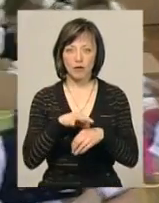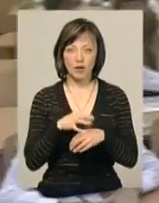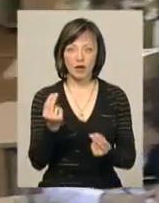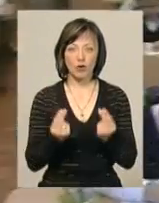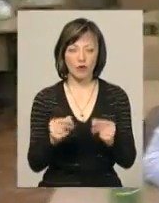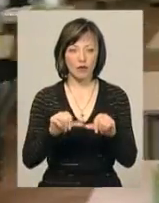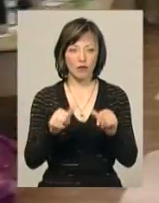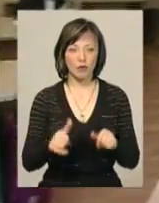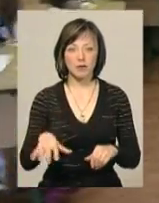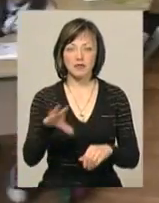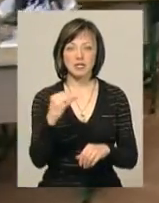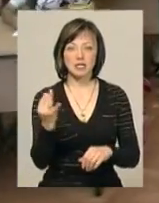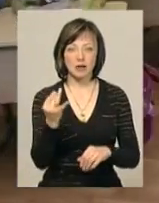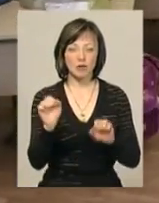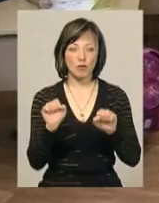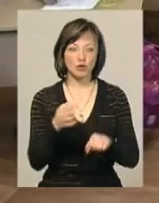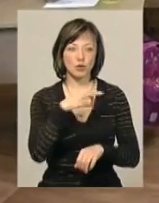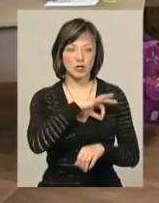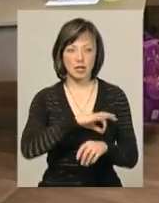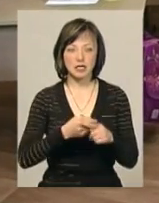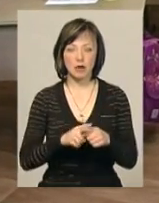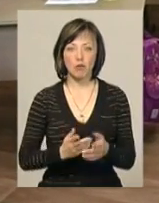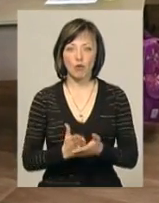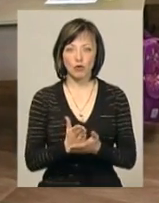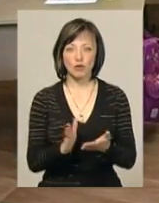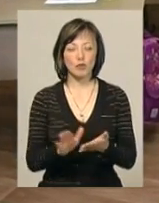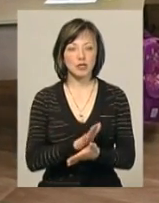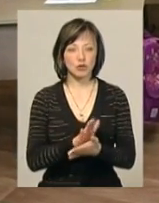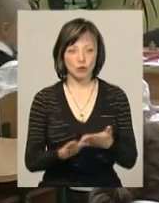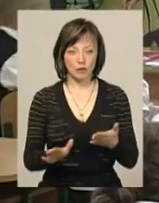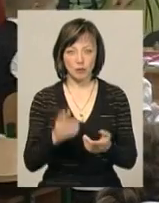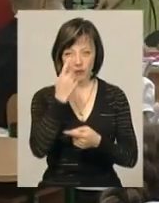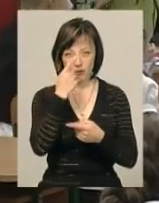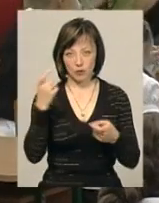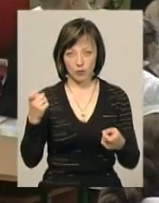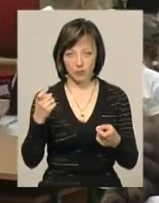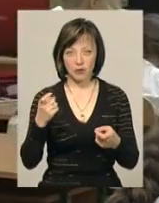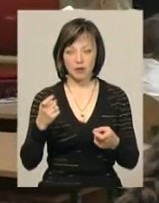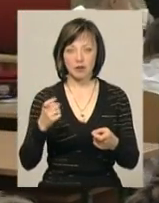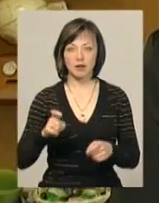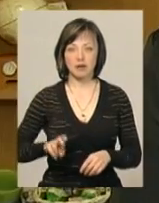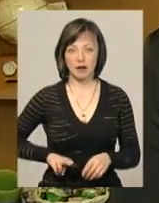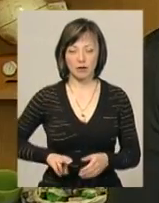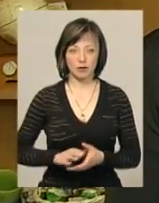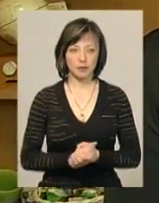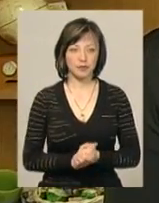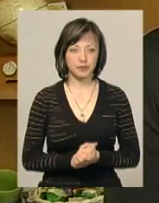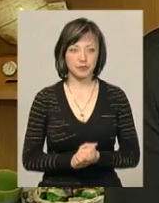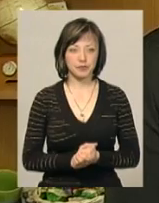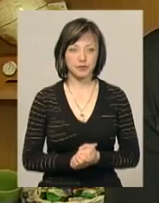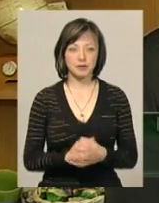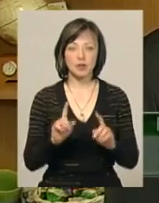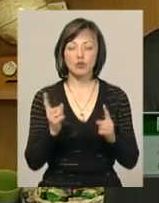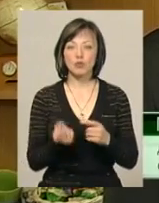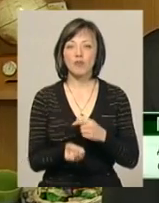ігровій формі. Усі зацікавлені можуть скористатися цією послугою безкоштовно, повідомила Мар'яна Любецька. «Чому